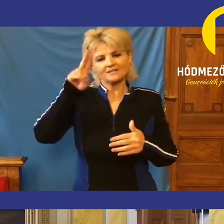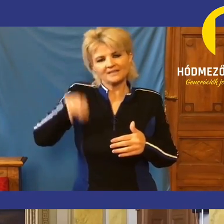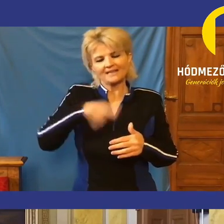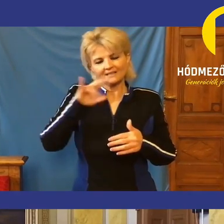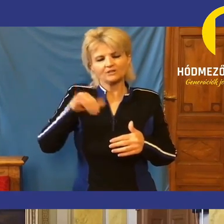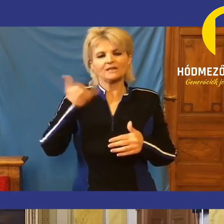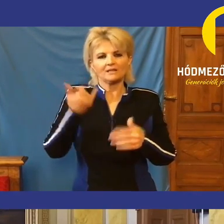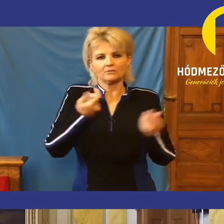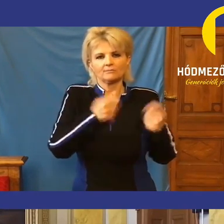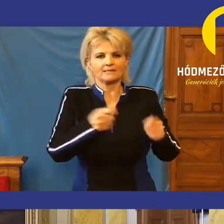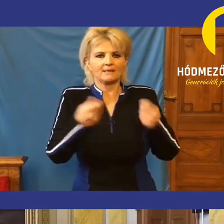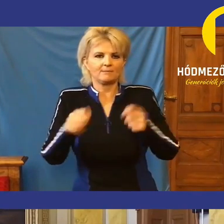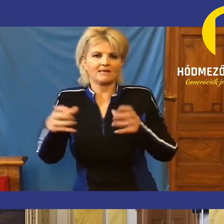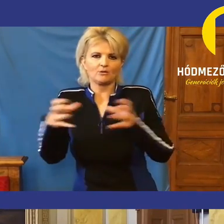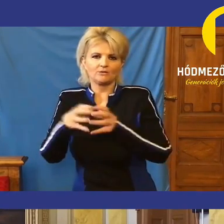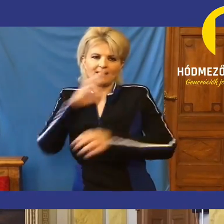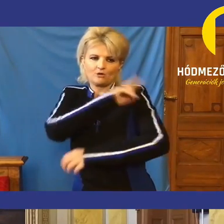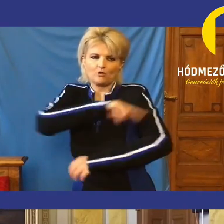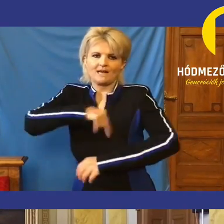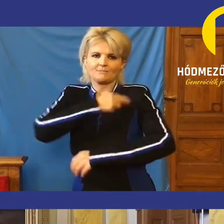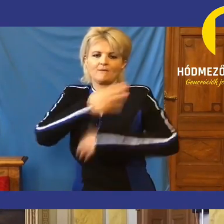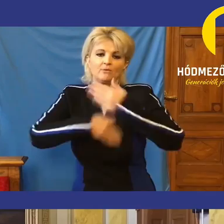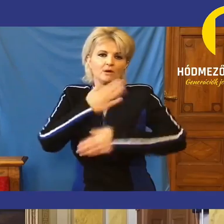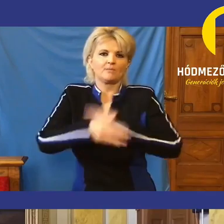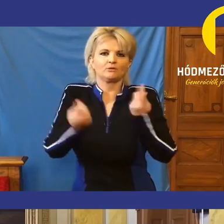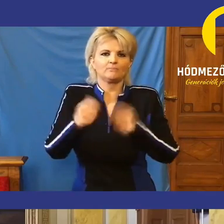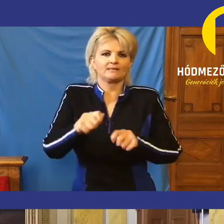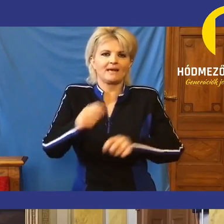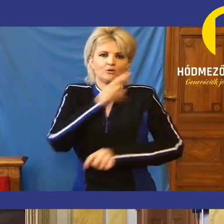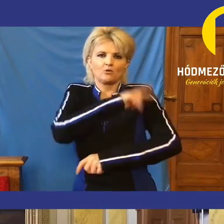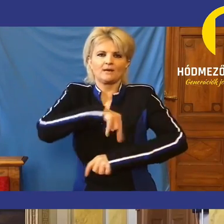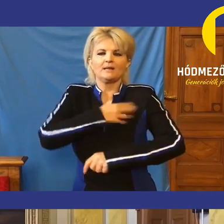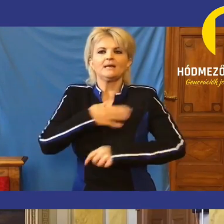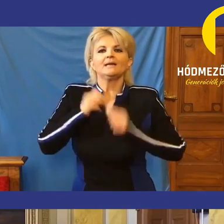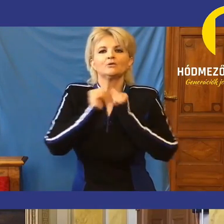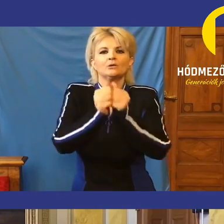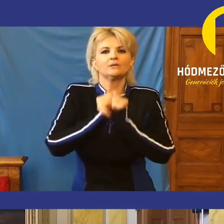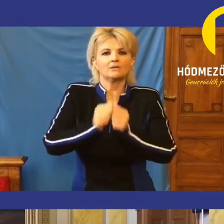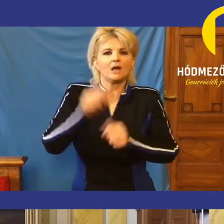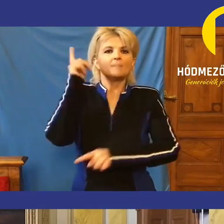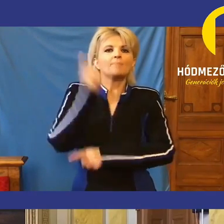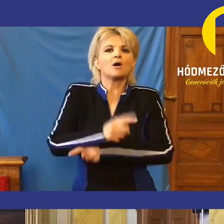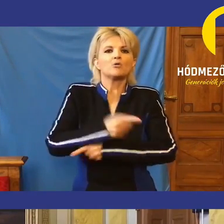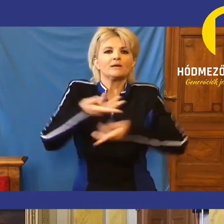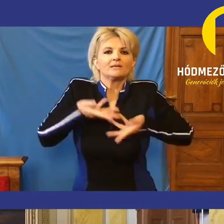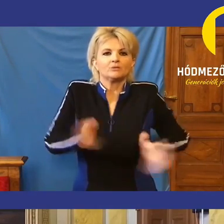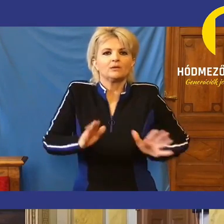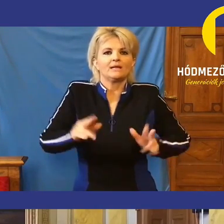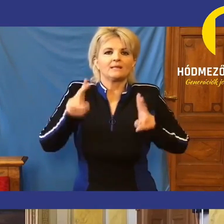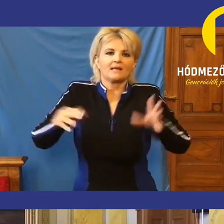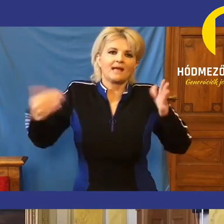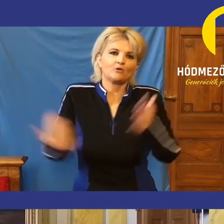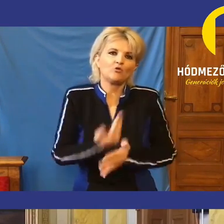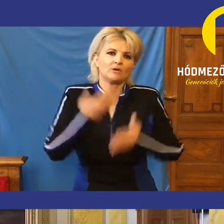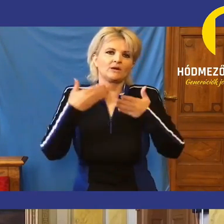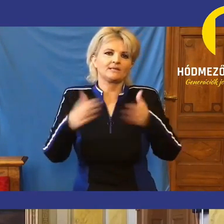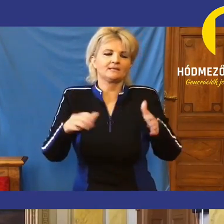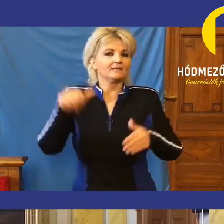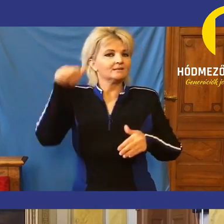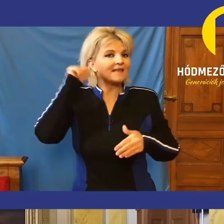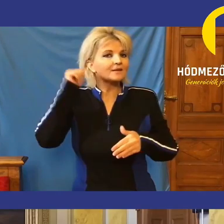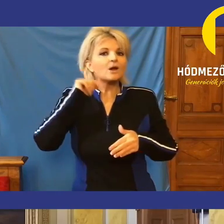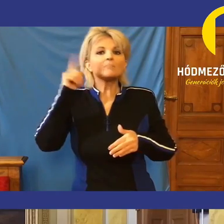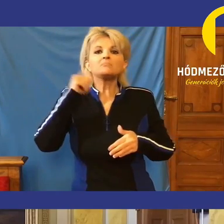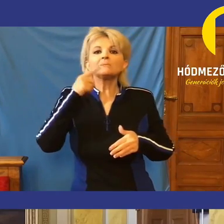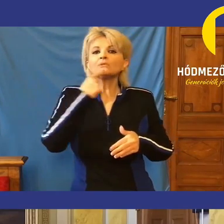most van szó róla. Folyamatosan zárja be a kórházakat. Én azért küzdöttem, hogy a makói szülőzetet nyissák újra. Tegnap mit